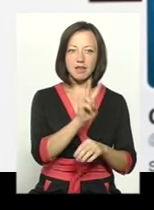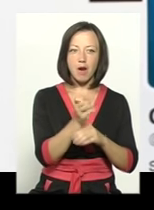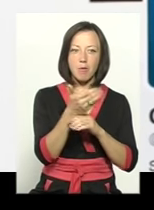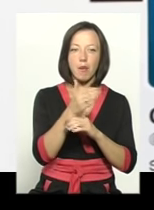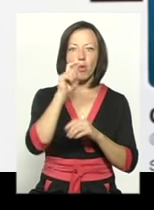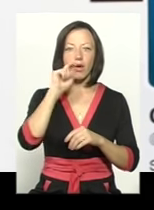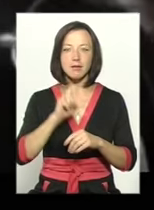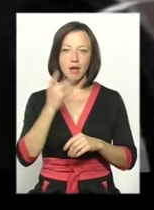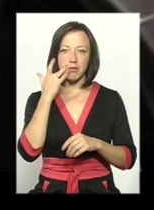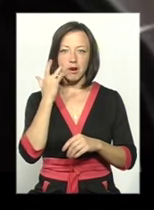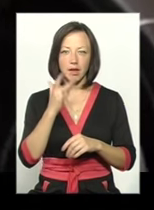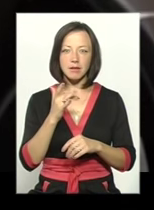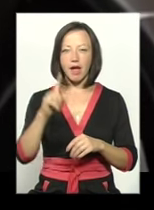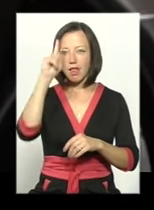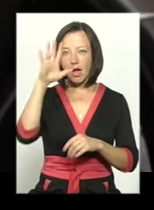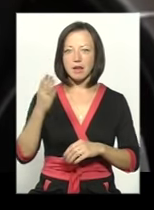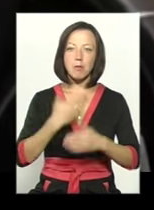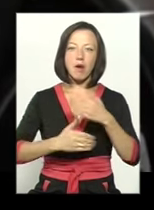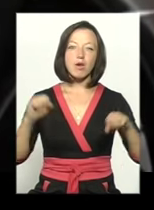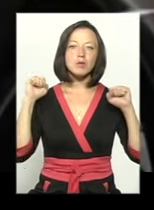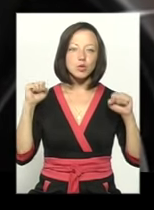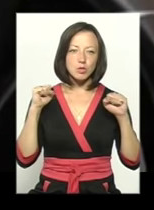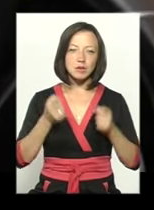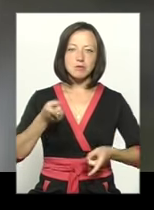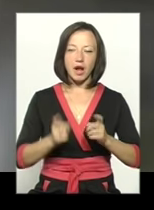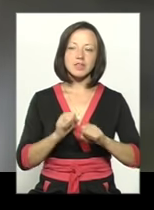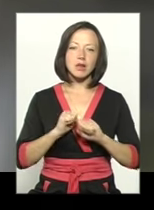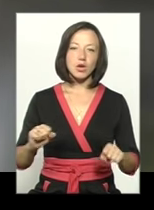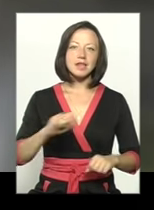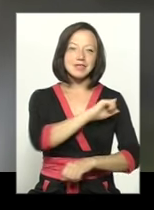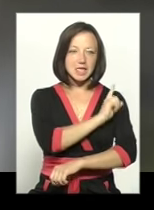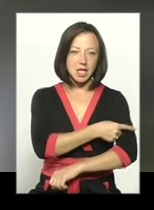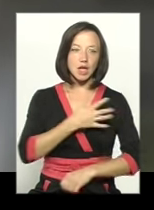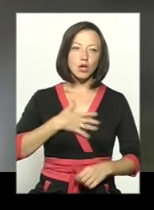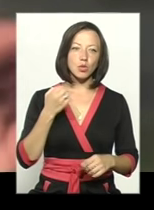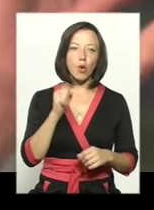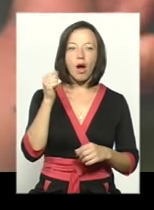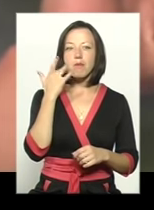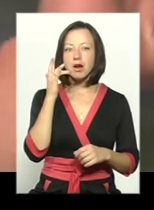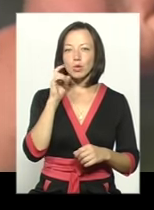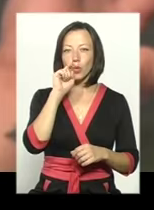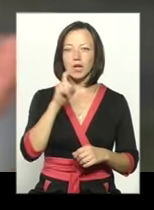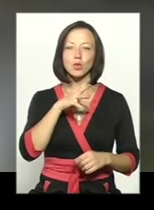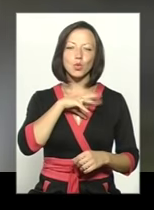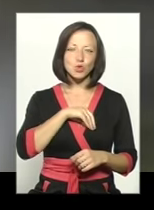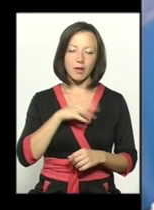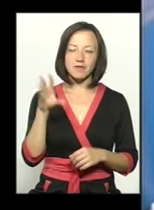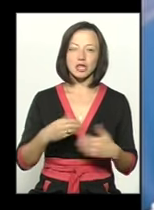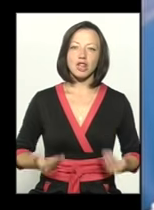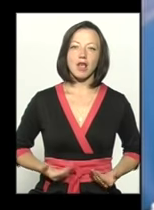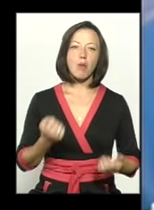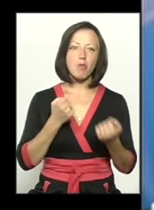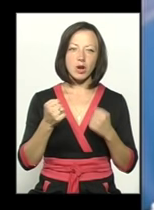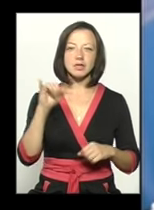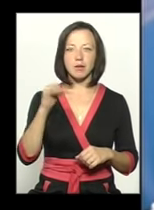американський. Легенда паралімпійського спорту, справжня героїня сили і духу. Американка з українською душею, бо все життя бореться